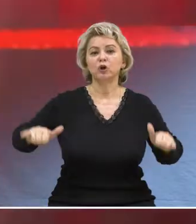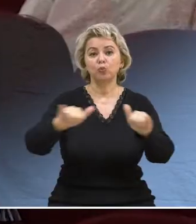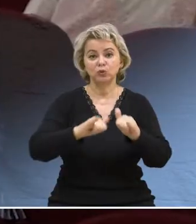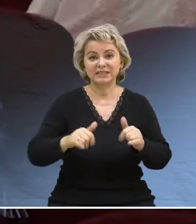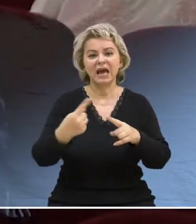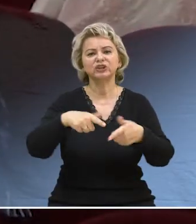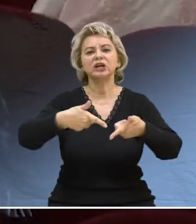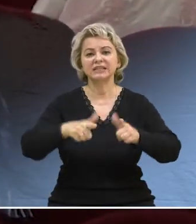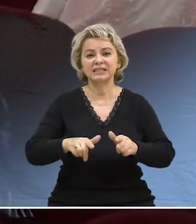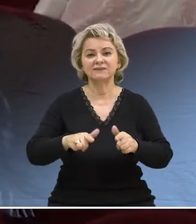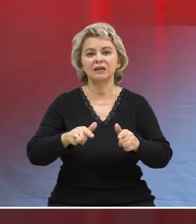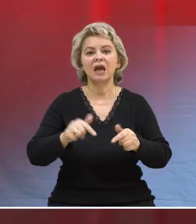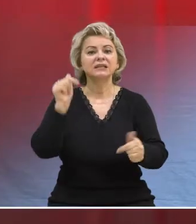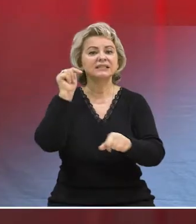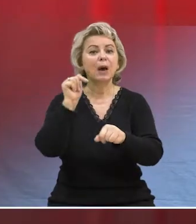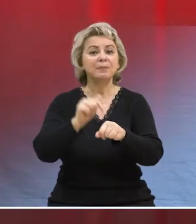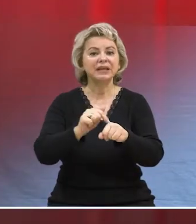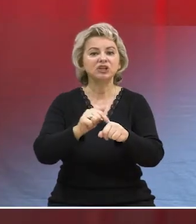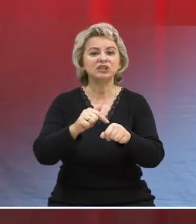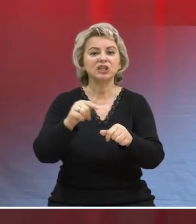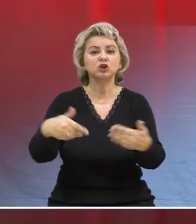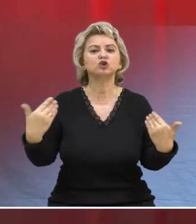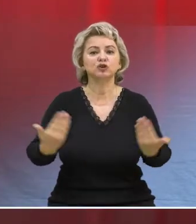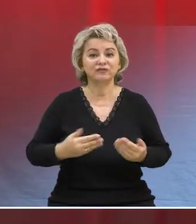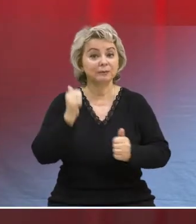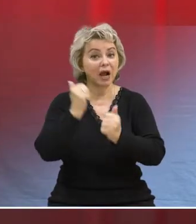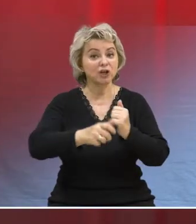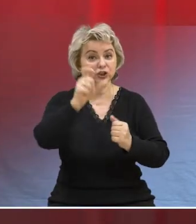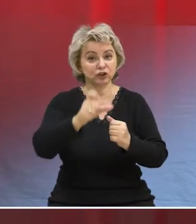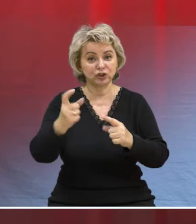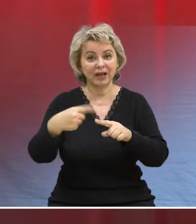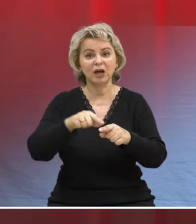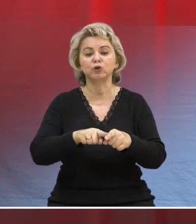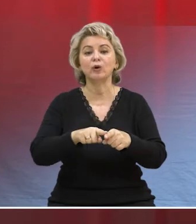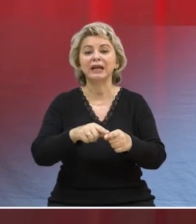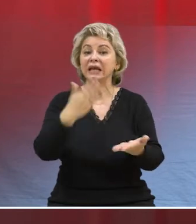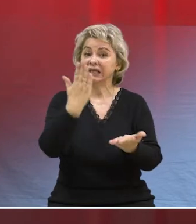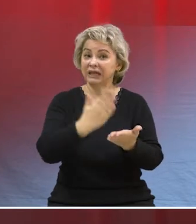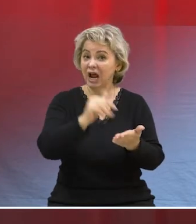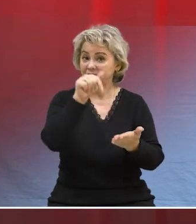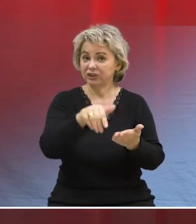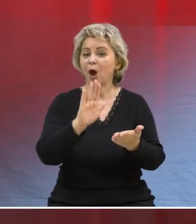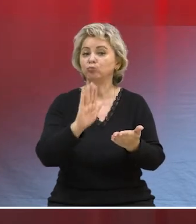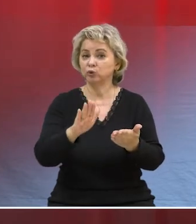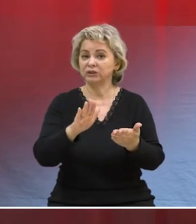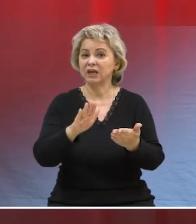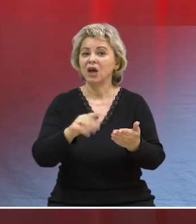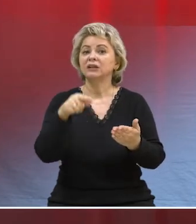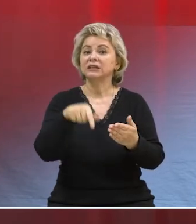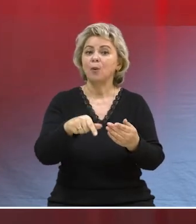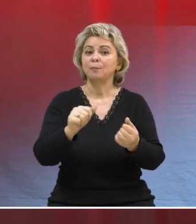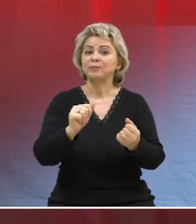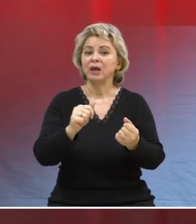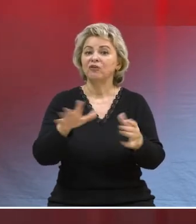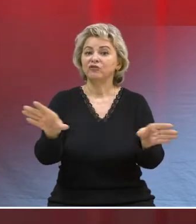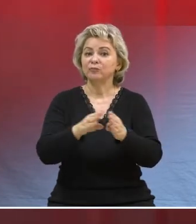директору музея. Это действительно соприкоснование именно с живым, потому что каждый человек, который играет там, будем находиться в